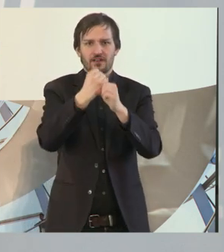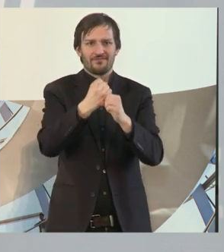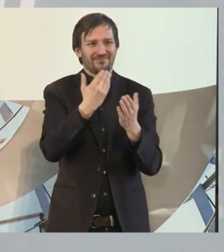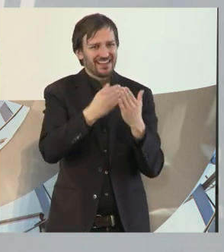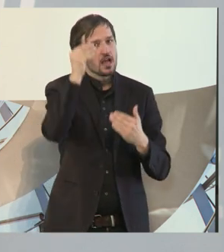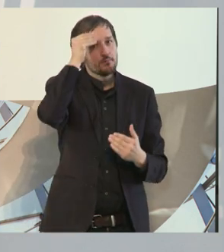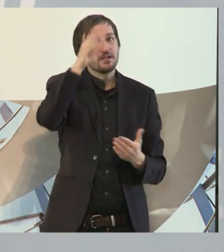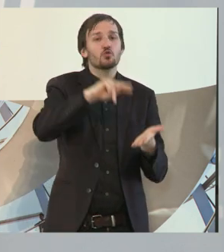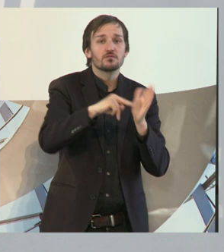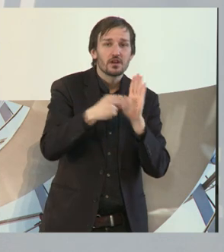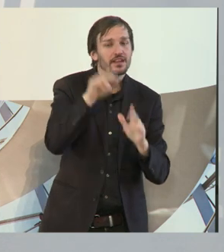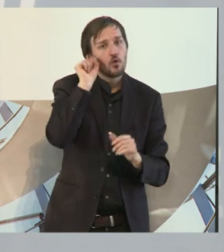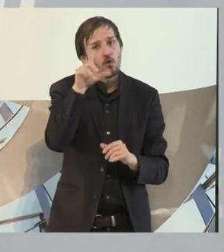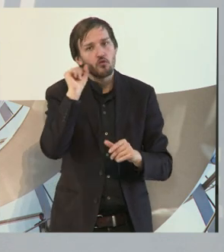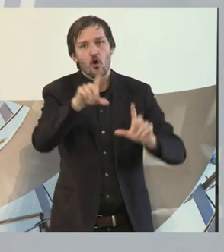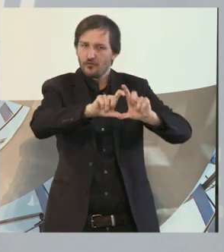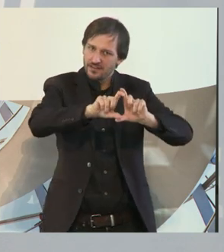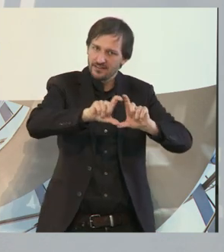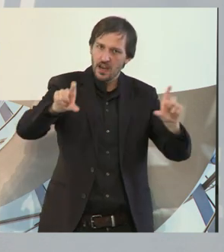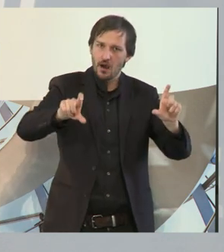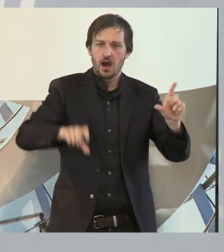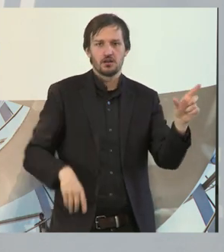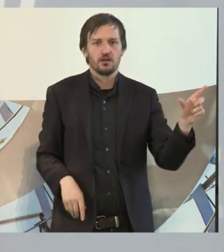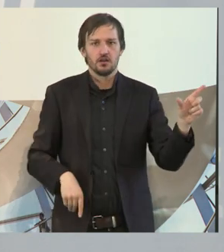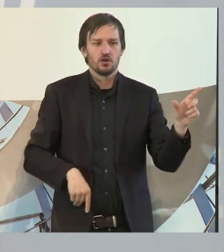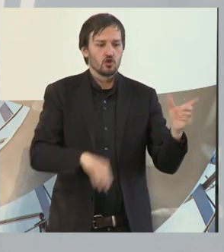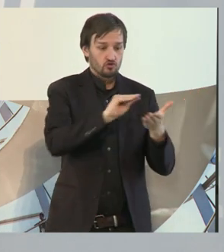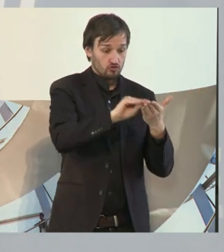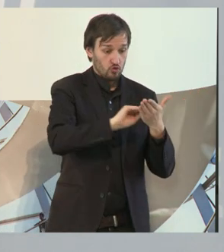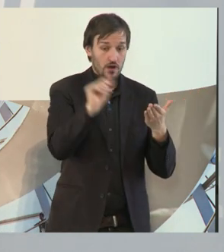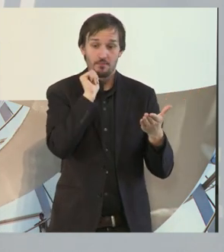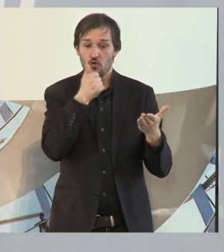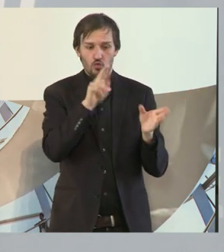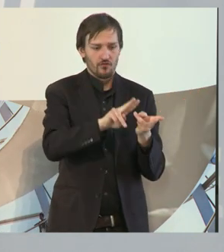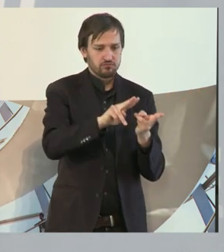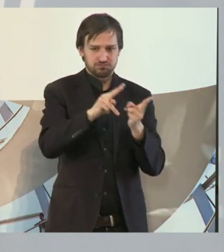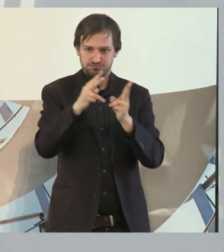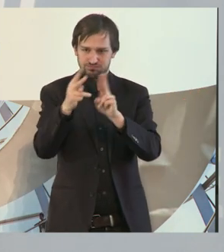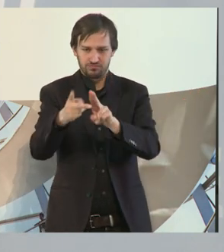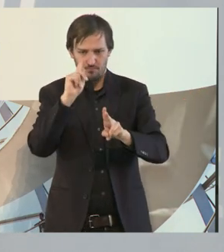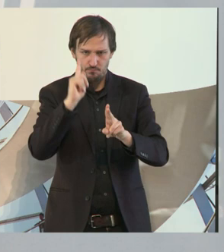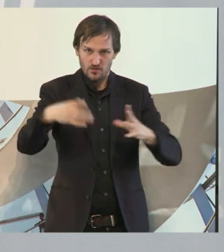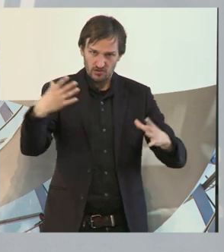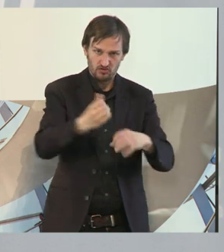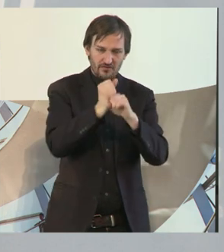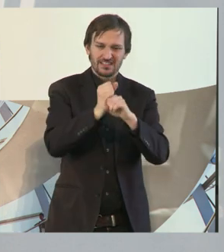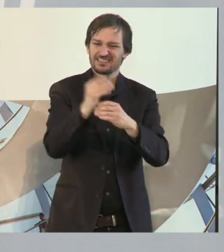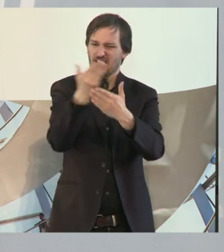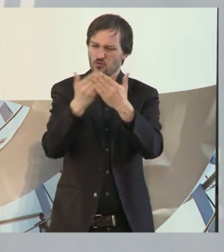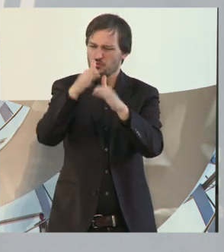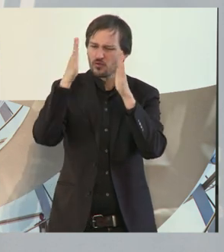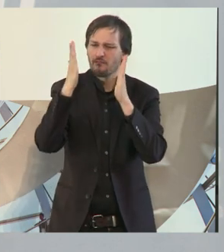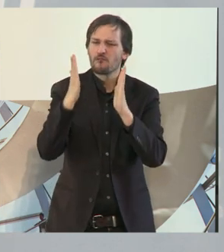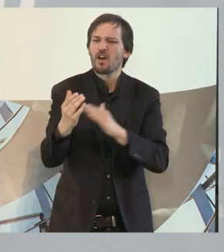Bildungspolitik immer wieder davon, dass wir also den Übergang Schuleberuf hinkriegen müssen, um gut ausgebildete Fachkräfte zu haben.